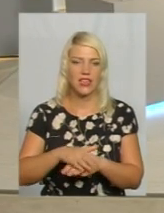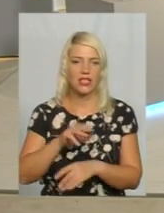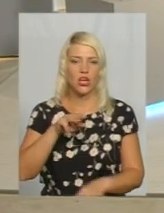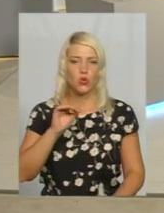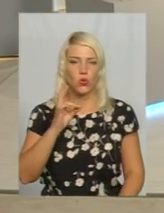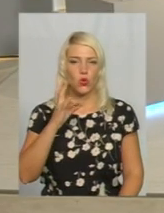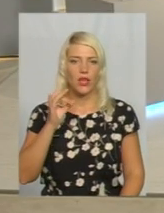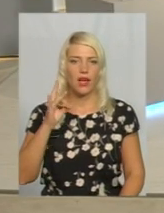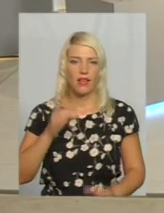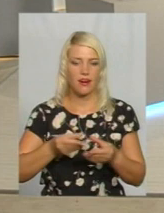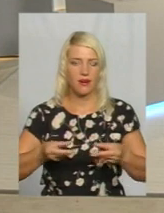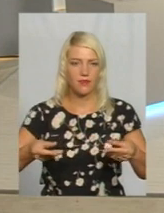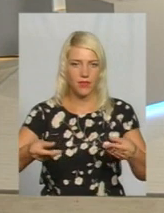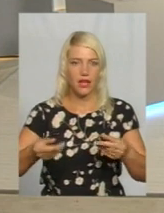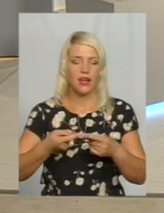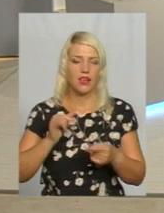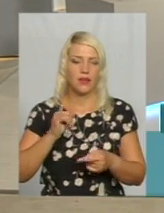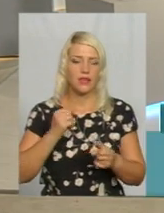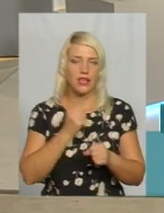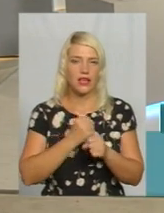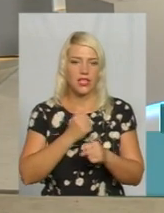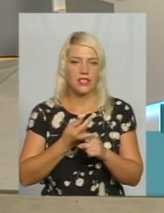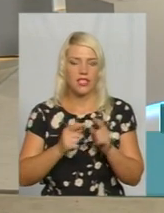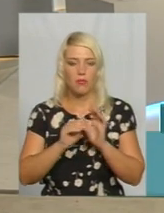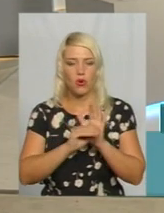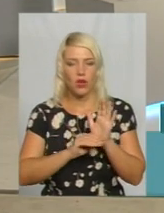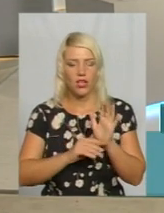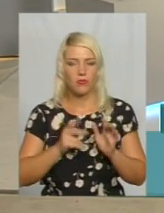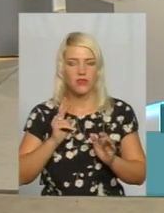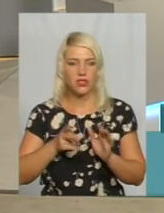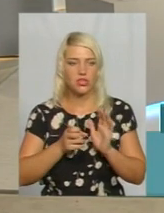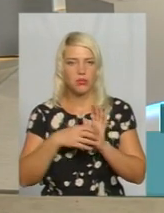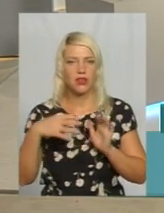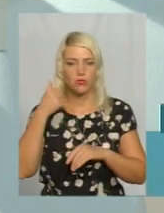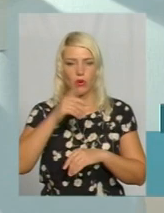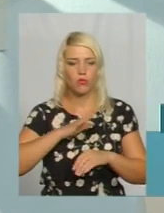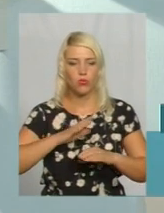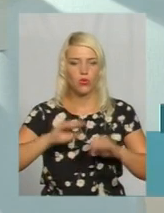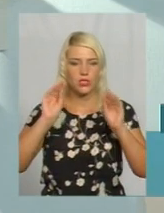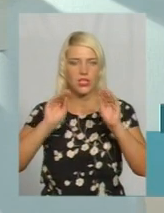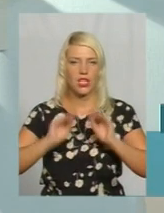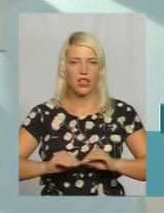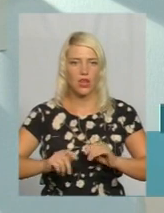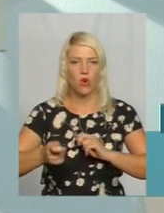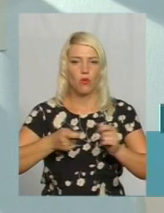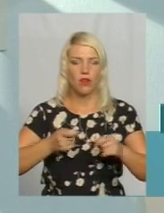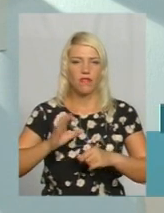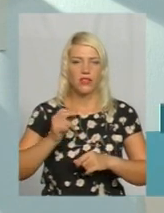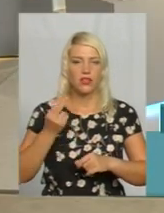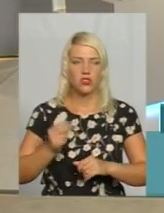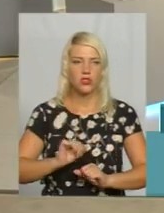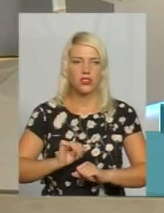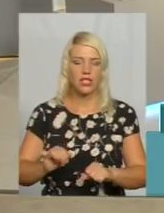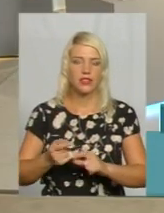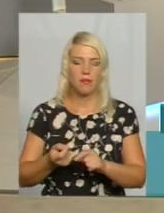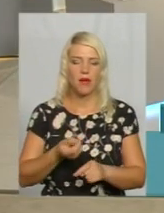діяла урядова програма у 2015 році. Тоді були складені управлінням соцзахисту списки малозахищених